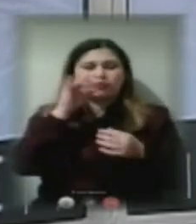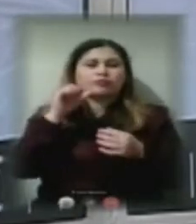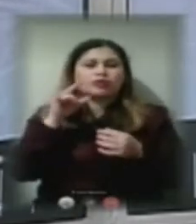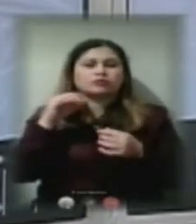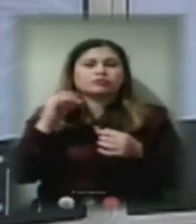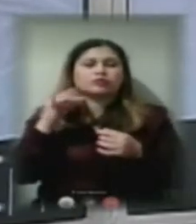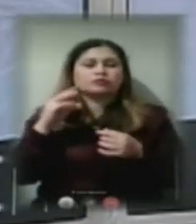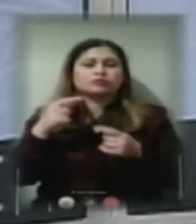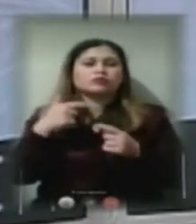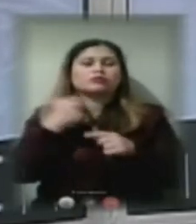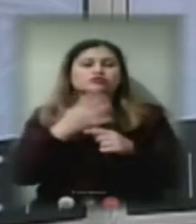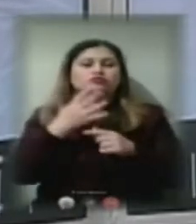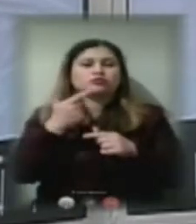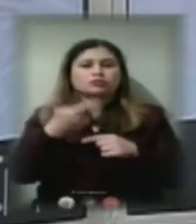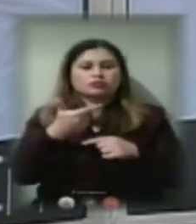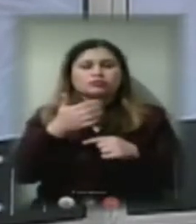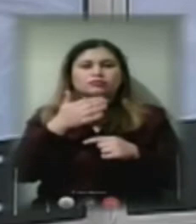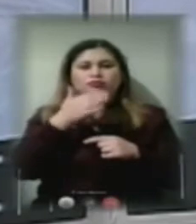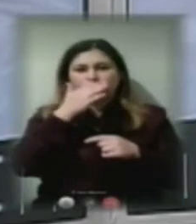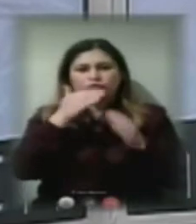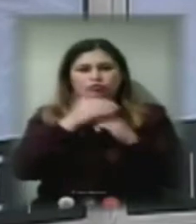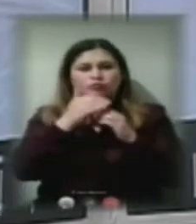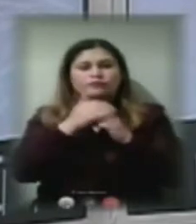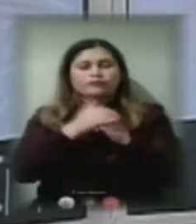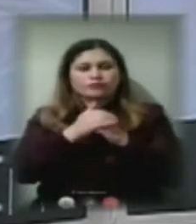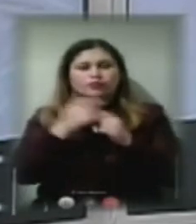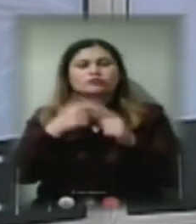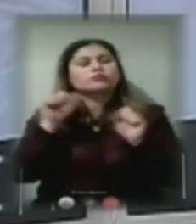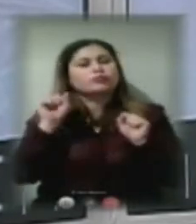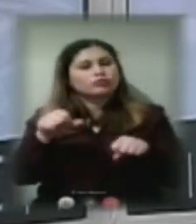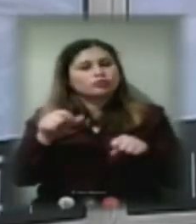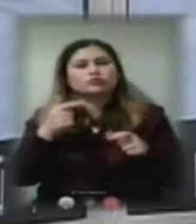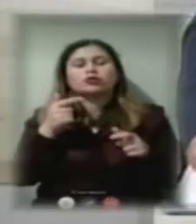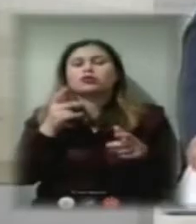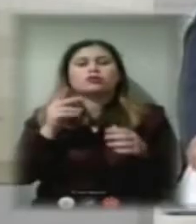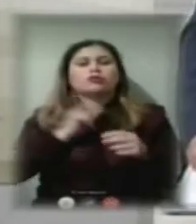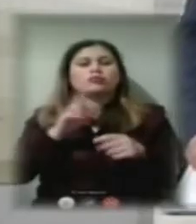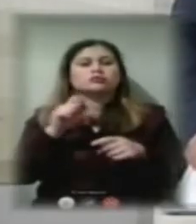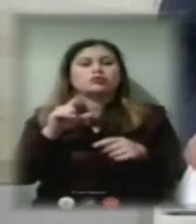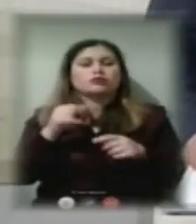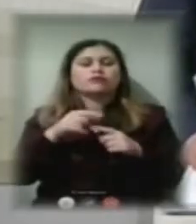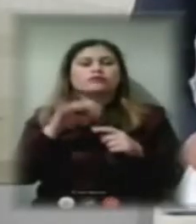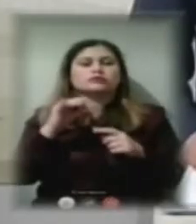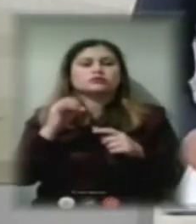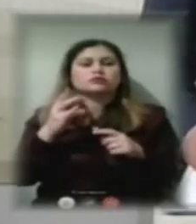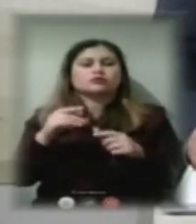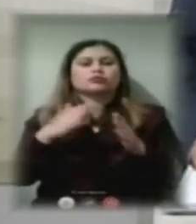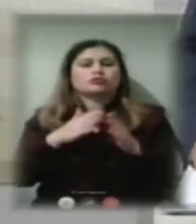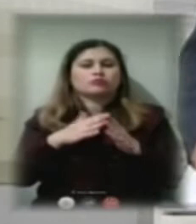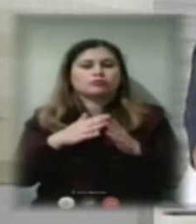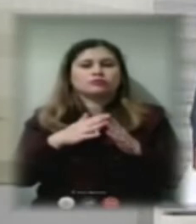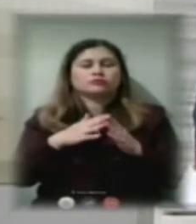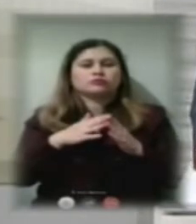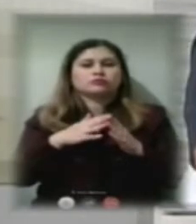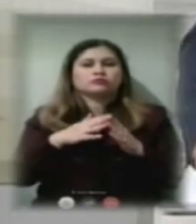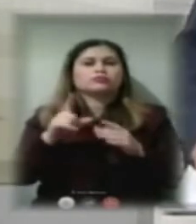4Г. Добрий вечір. Чому ж не працює схема відселення будинків? Те, про що ви